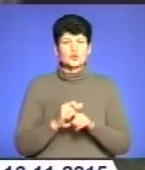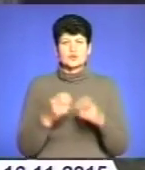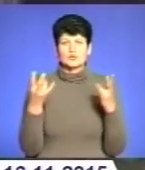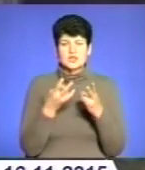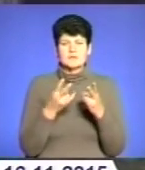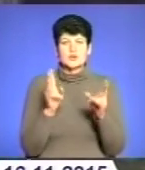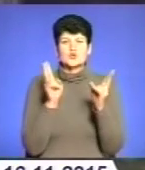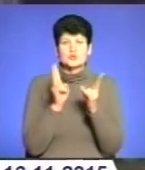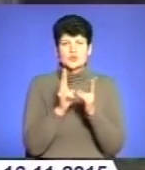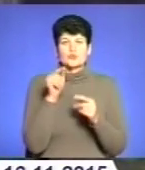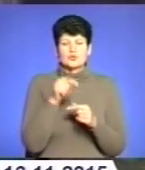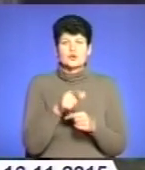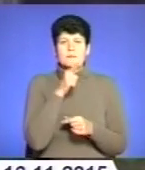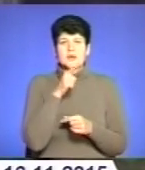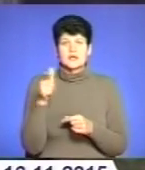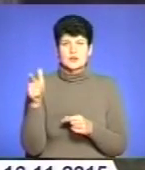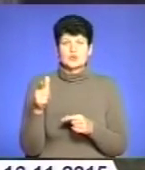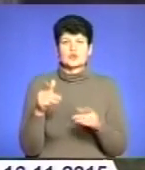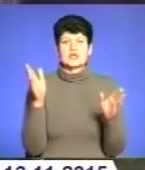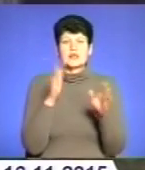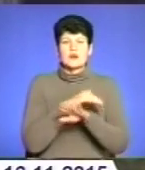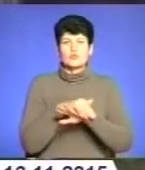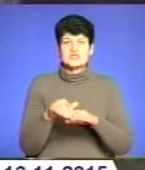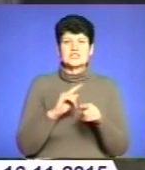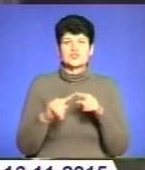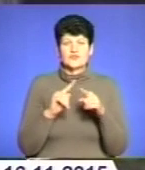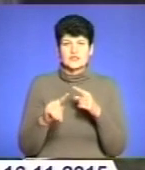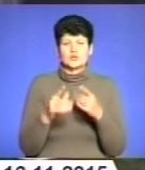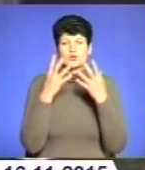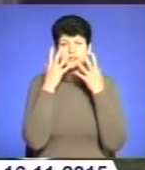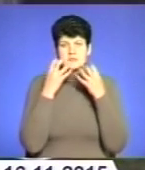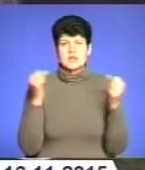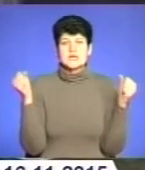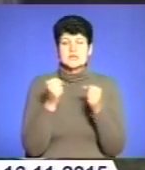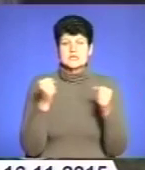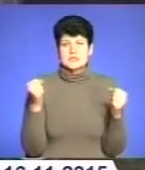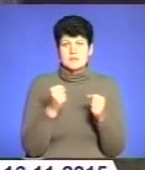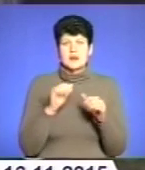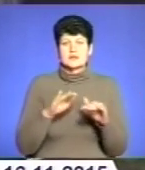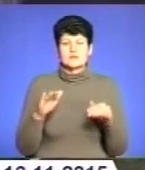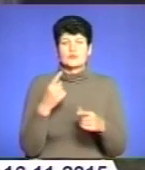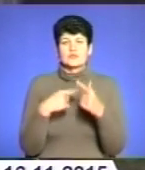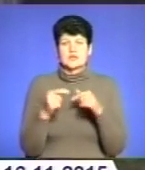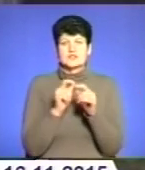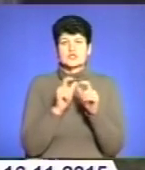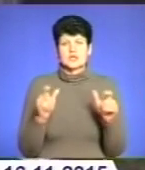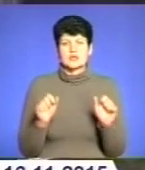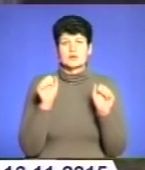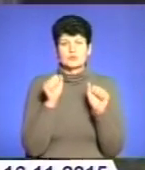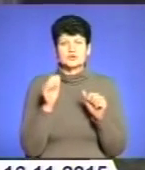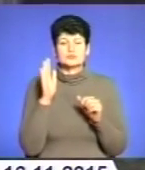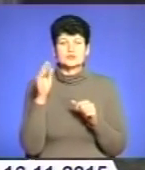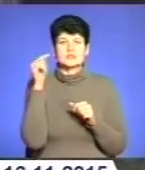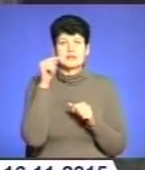що зараз такий період, що на вулиці швидко темніє, зима, на вулиці слезько. Учні вертаються в шкіл і може статися така